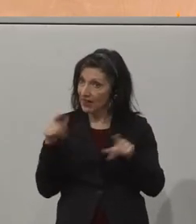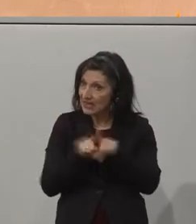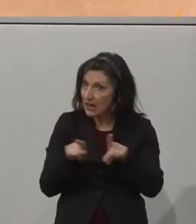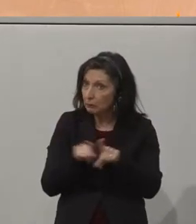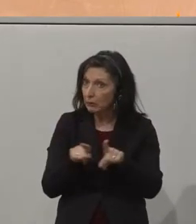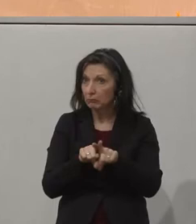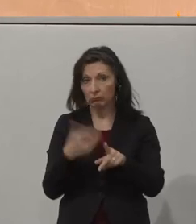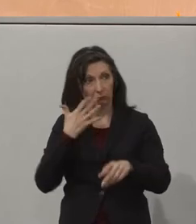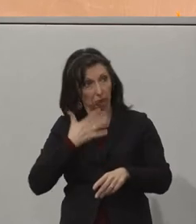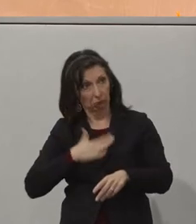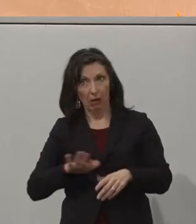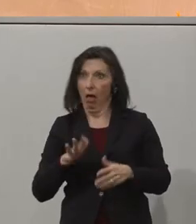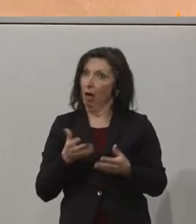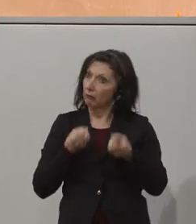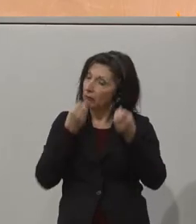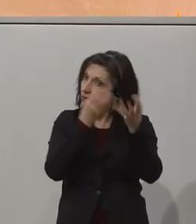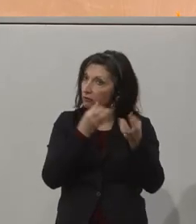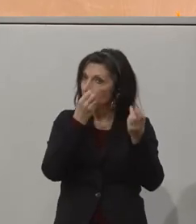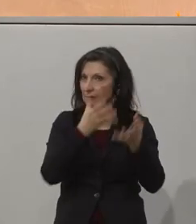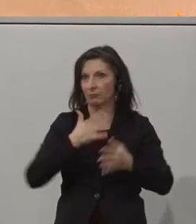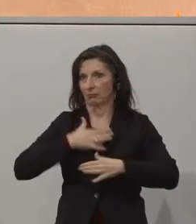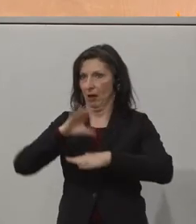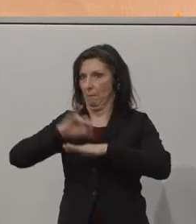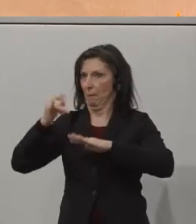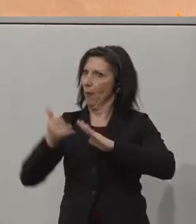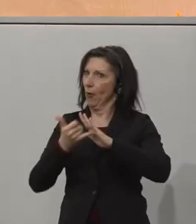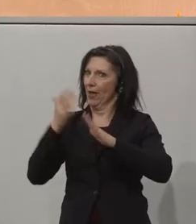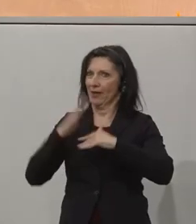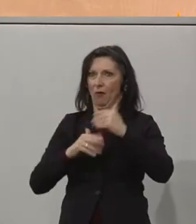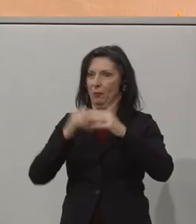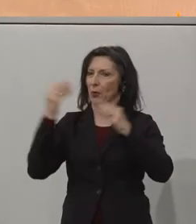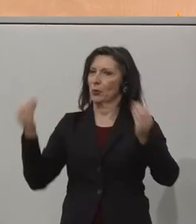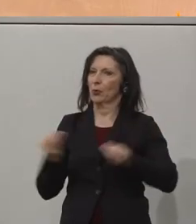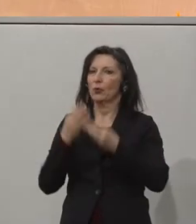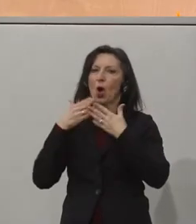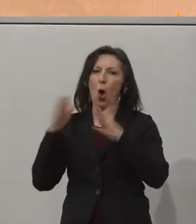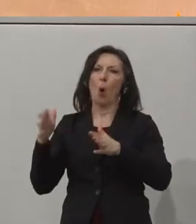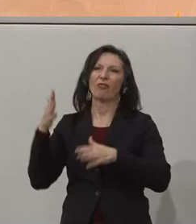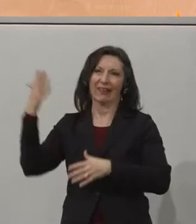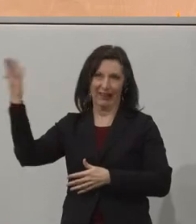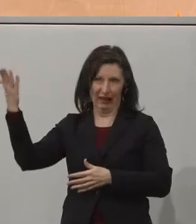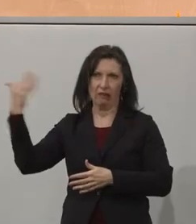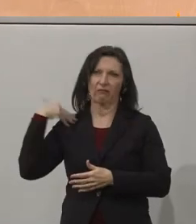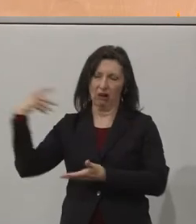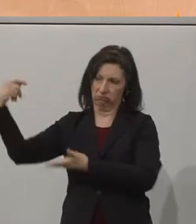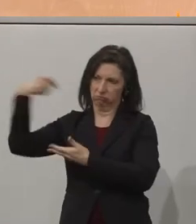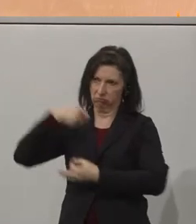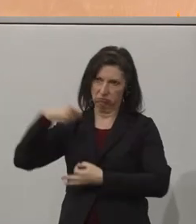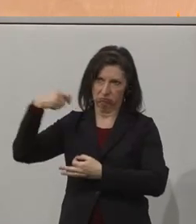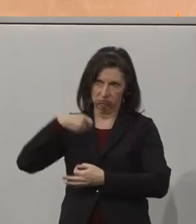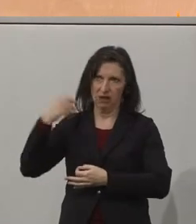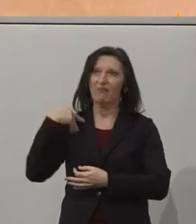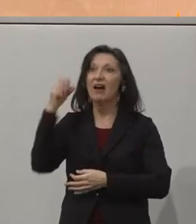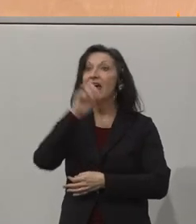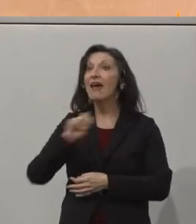Wir haben ja auch unsere Projekte entwickeln können, weil wir von der öffentlichen Hand unterstützt worden sind, vor allem eben auch von EU-Geldern